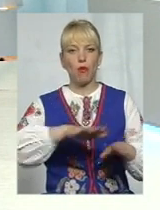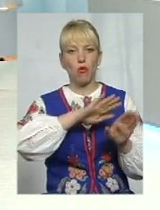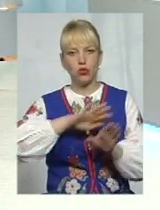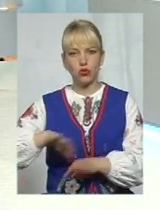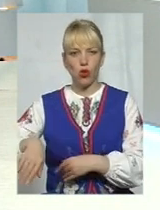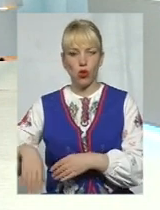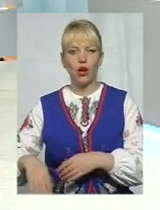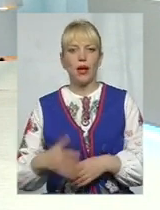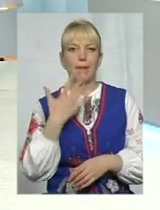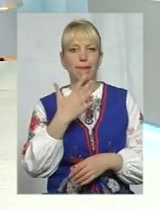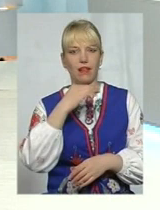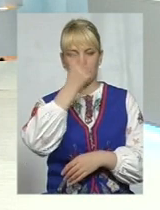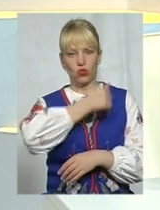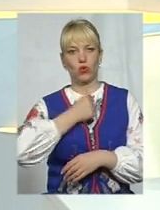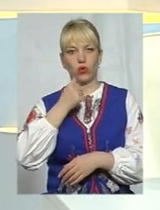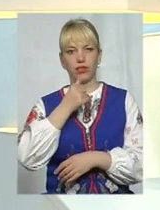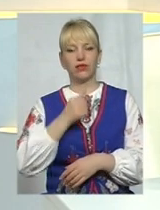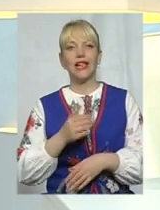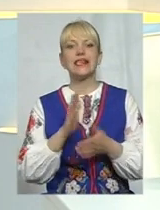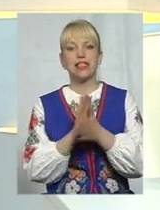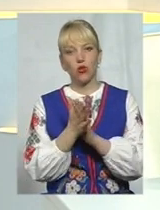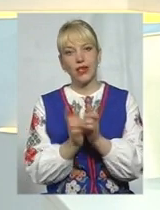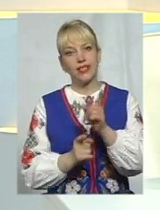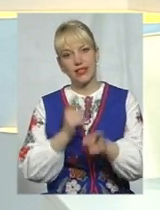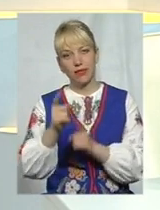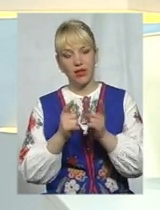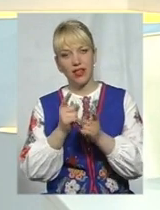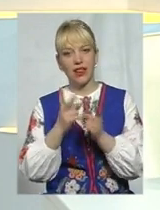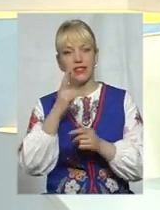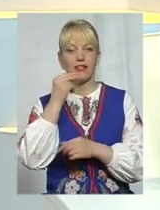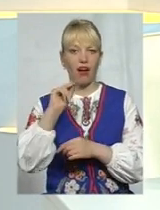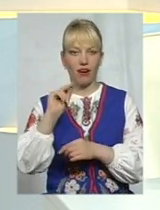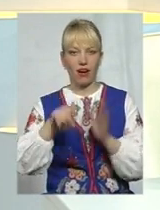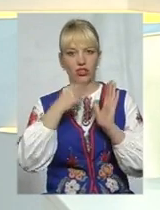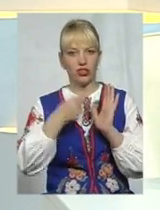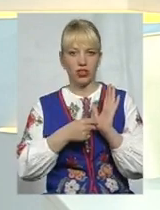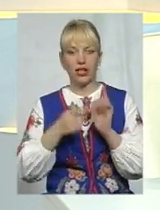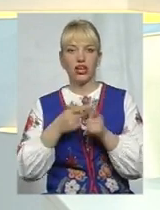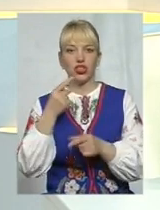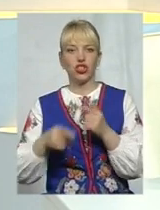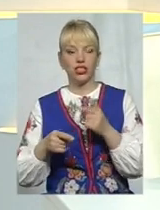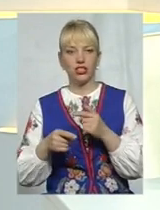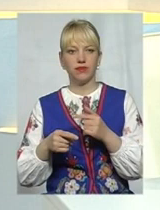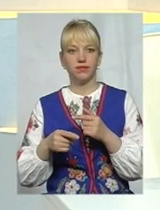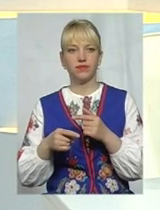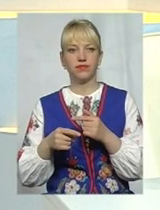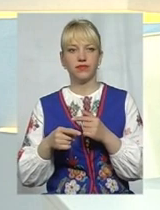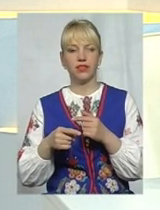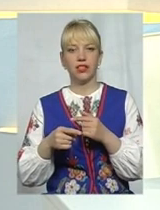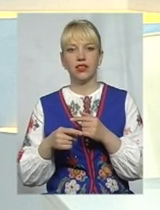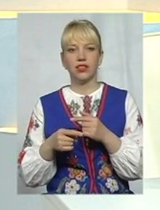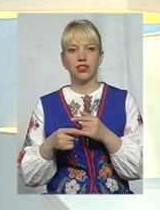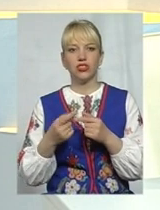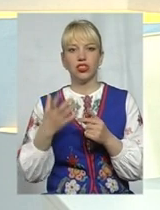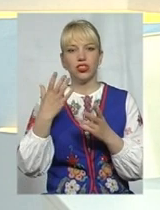добрих 5 років, ситуація змінилася на краще? Чи не то, що в візі нині там, а він